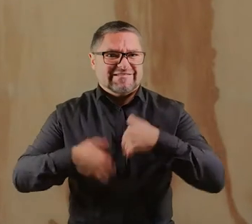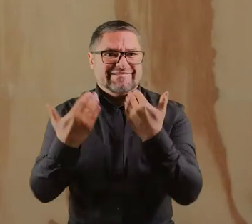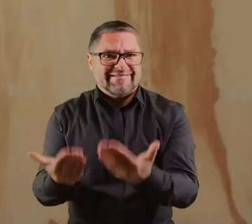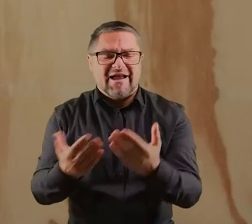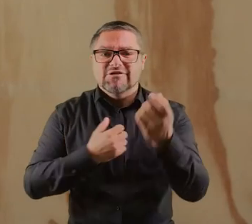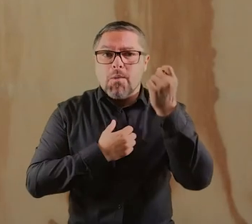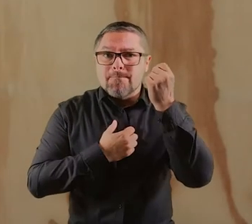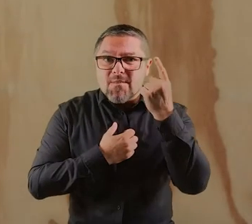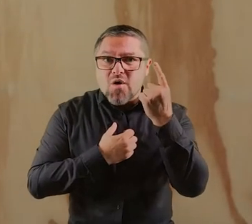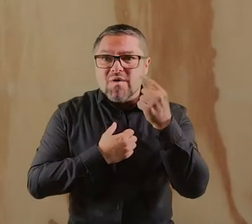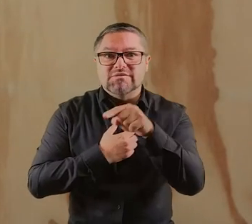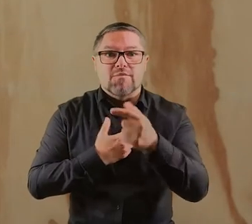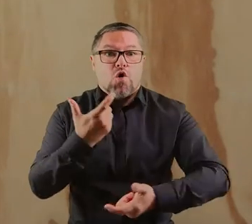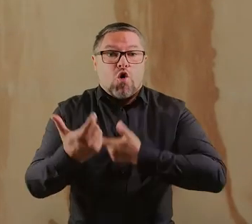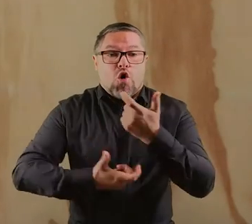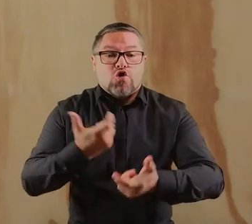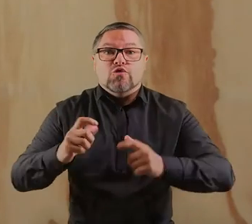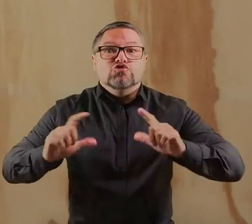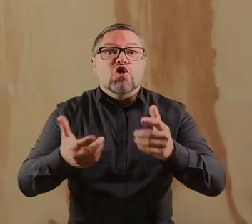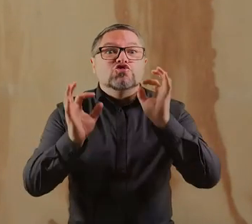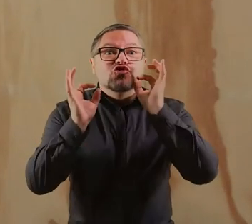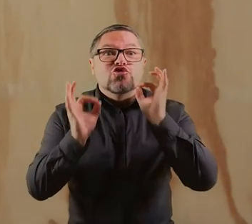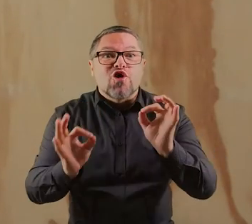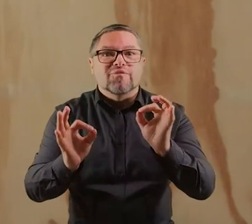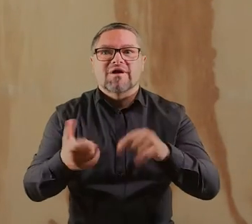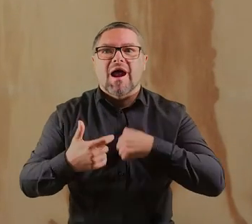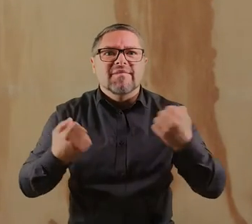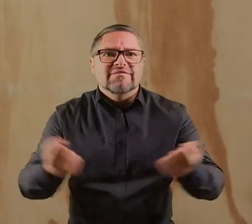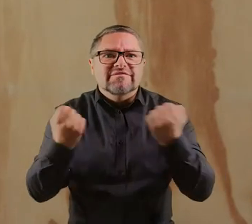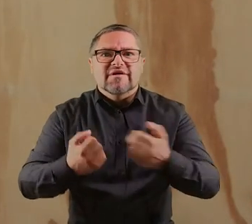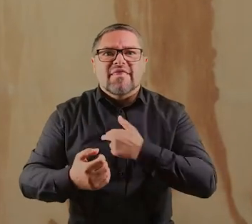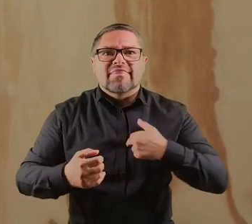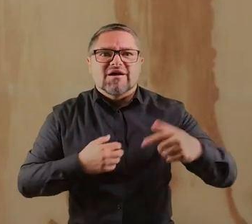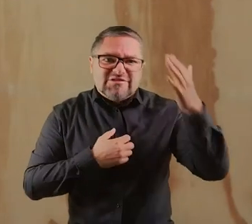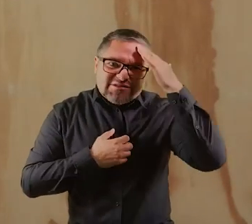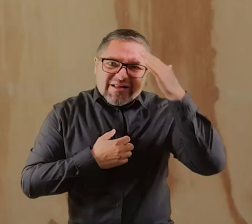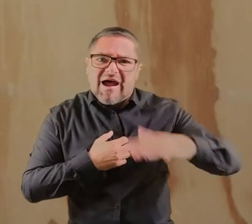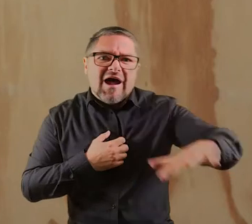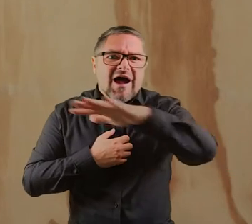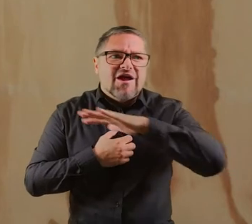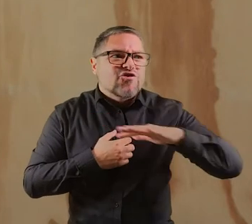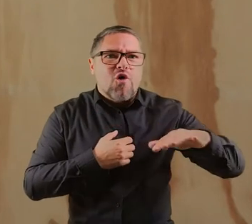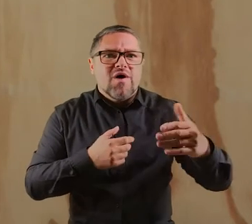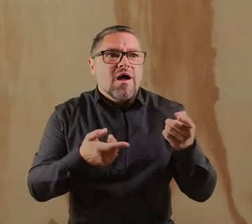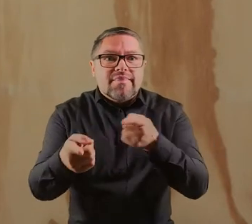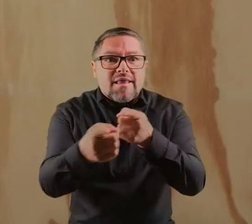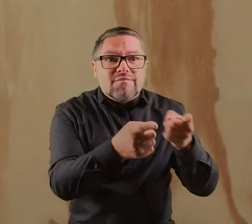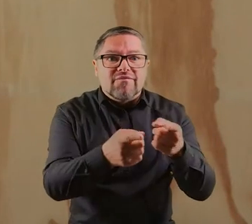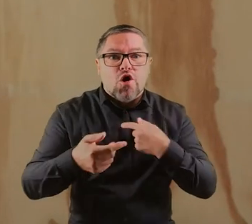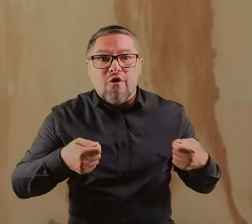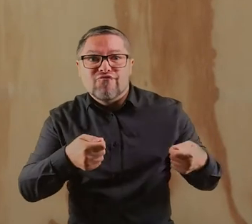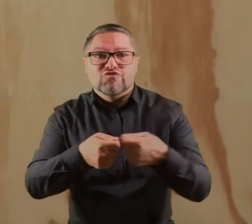swój czas i pomysł na to, żeby zrobić coś dobrego, żeby zaangażować swoje środowisko lokalne, poruszyć